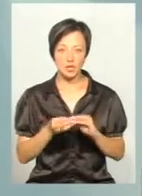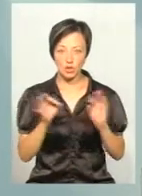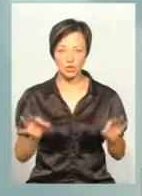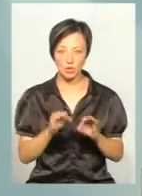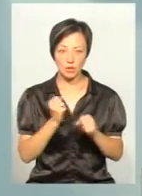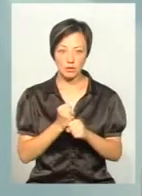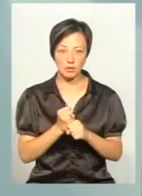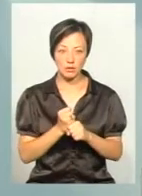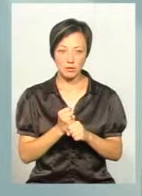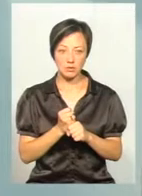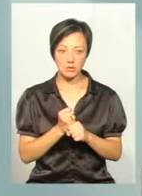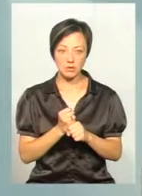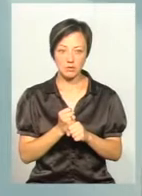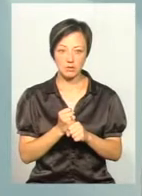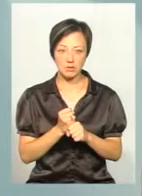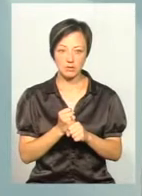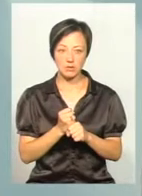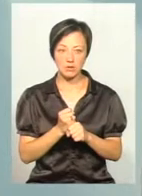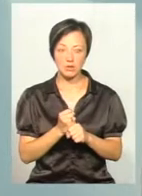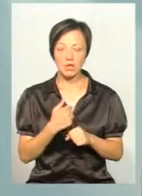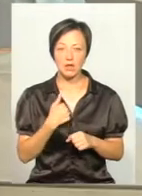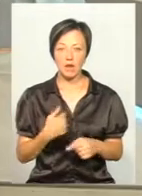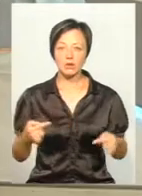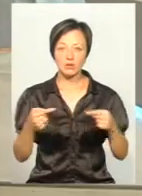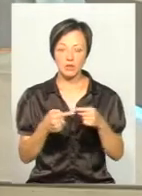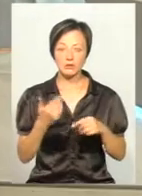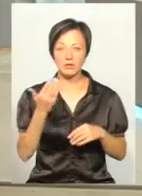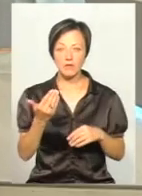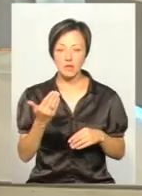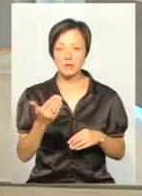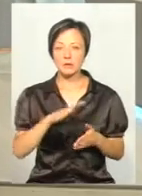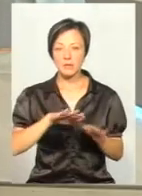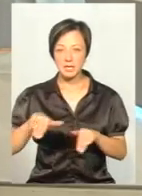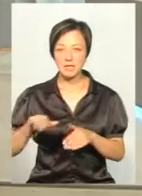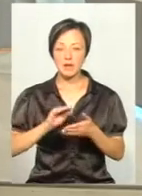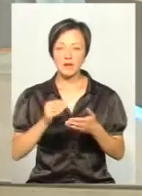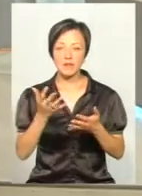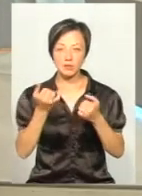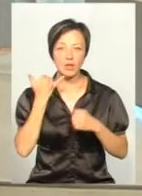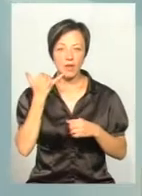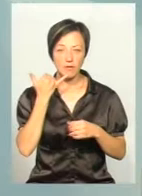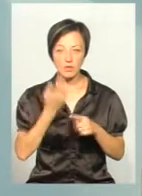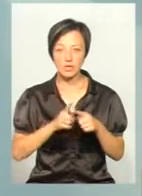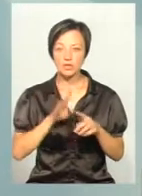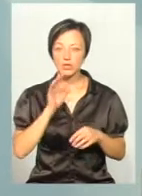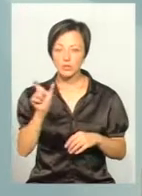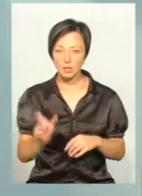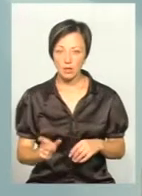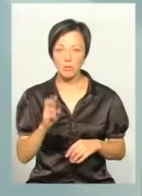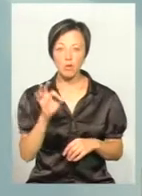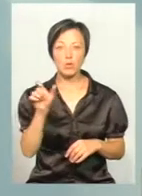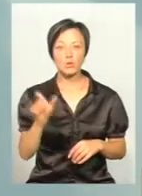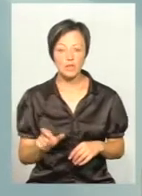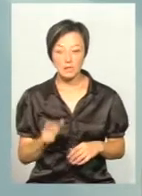нічого не робить, це, скоріше всього, я однозначно у вас після репортажа візьму контактний телефон. Чому? Тому що